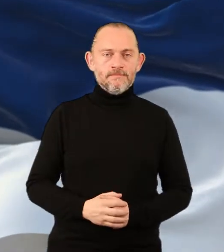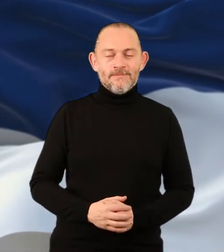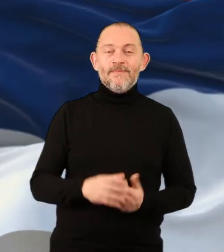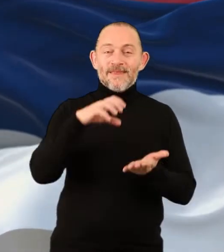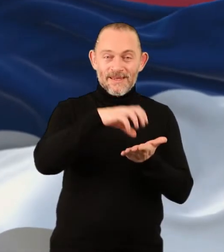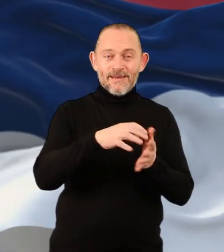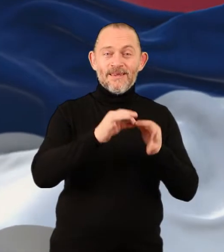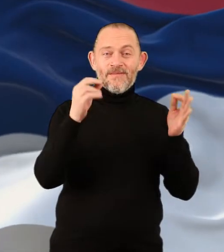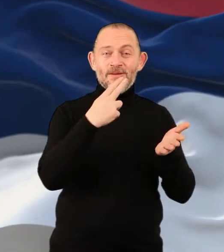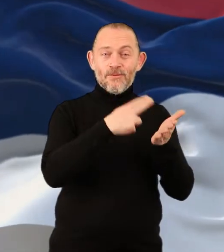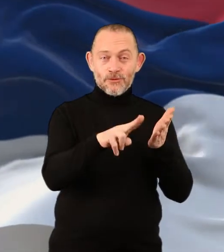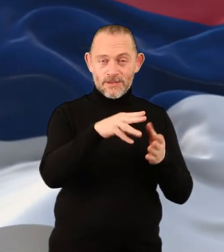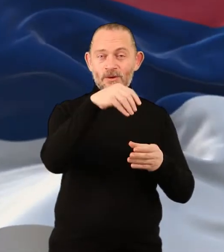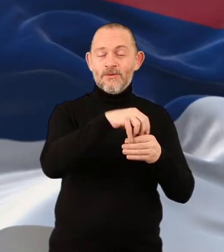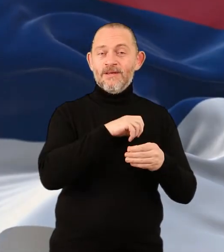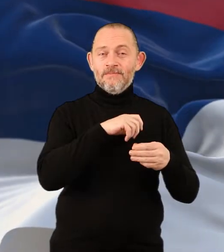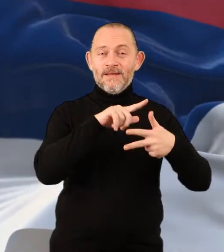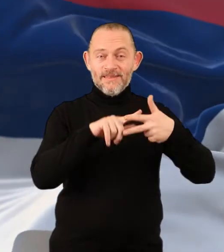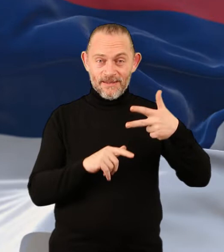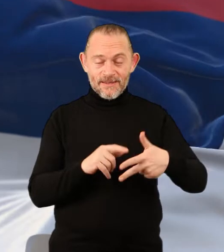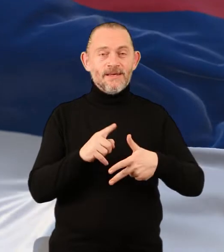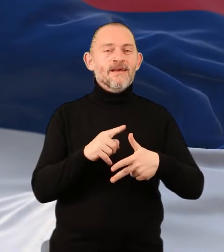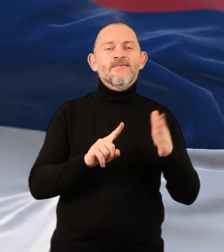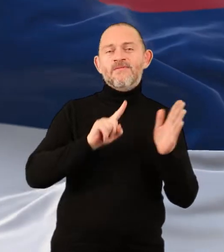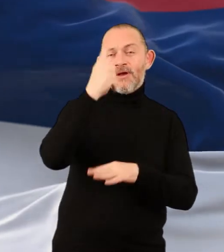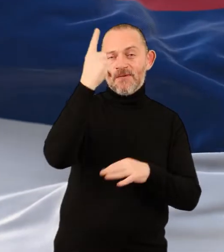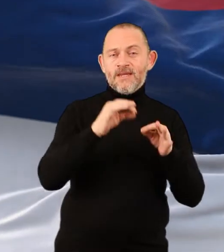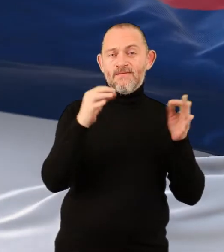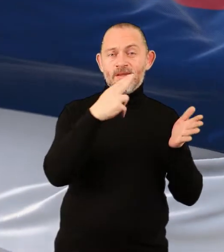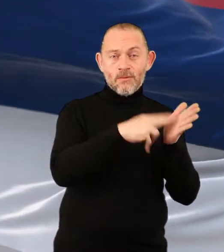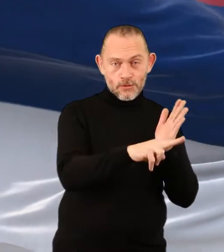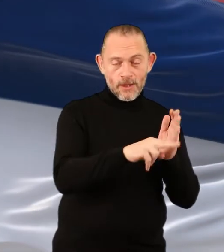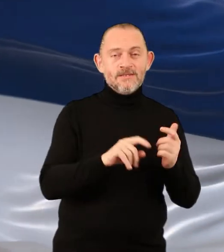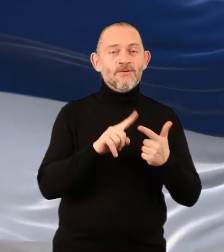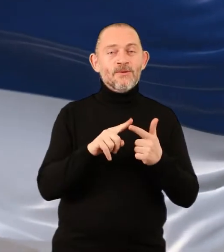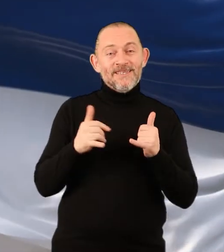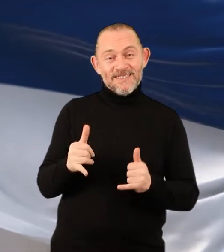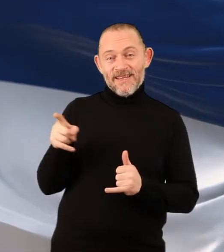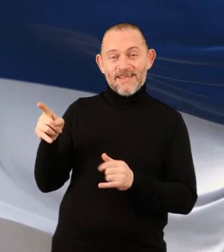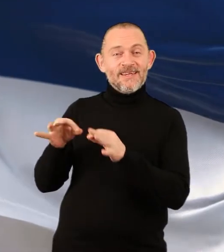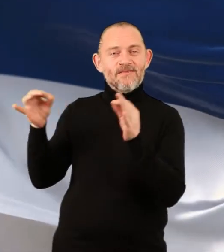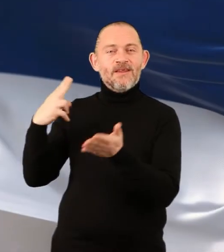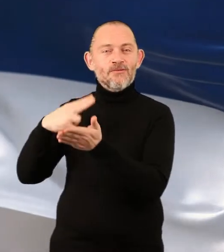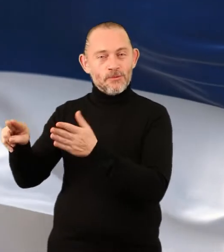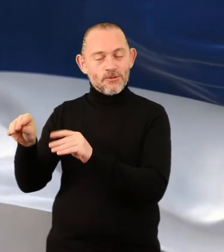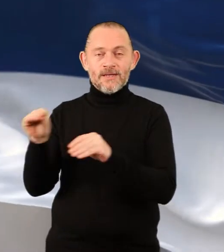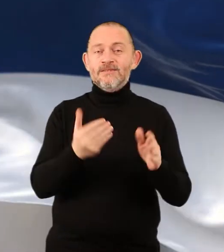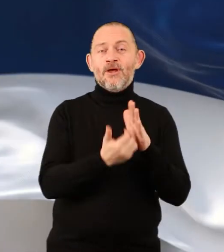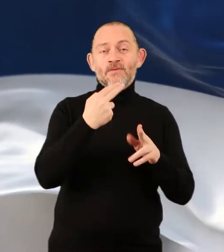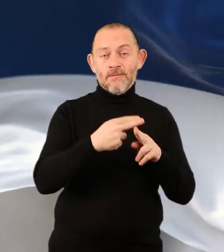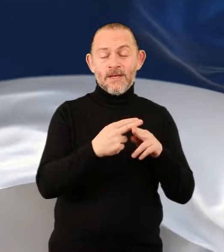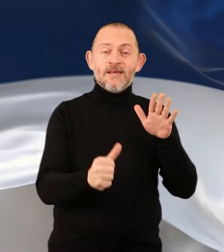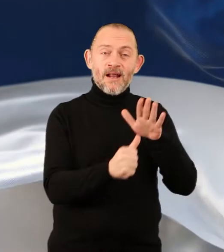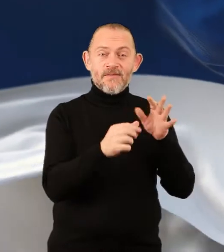izboru sudija. Funkciju javnog tužilaštva vrše vrhovni javni tužilac, glavni javni tužioci i javni tužioci. Glavni